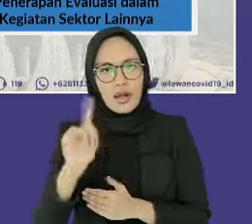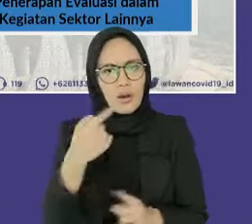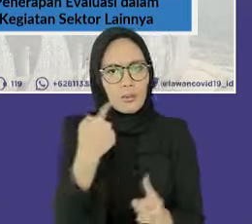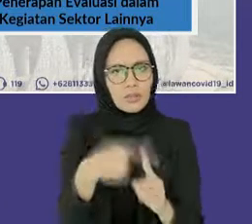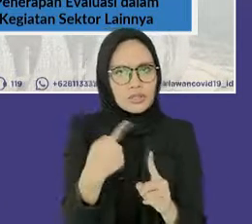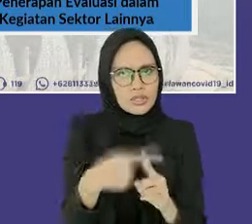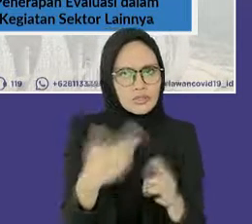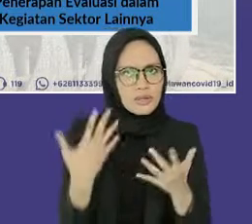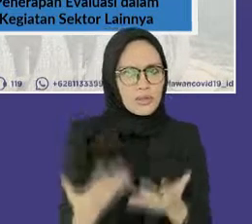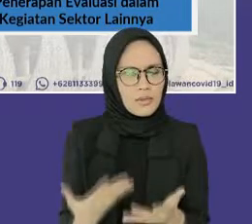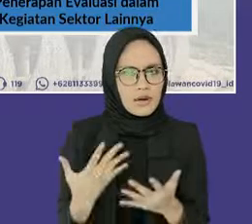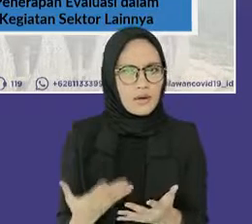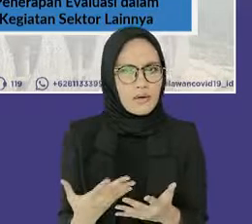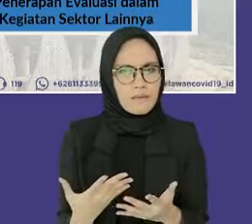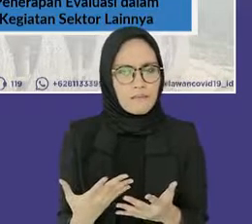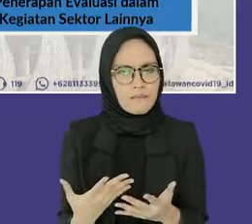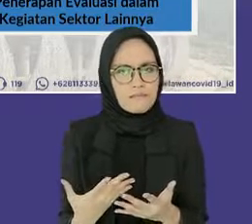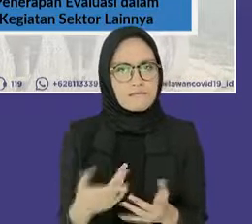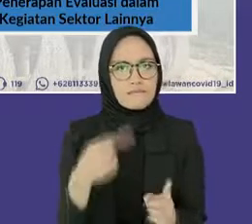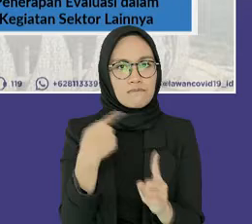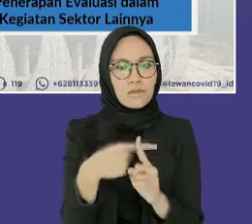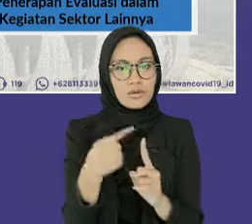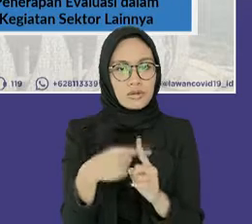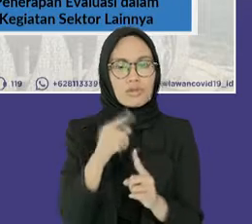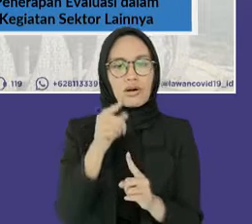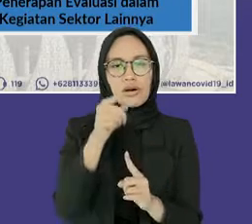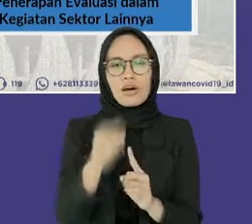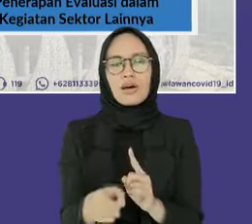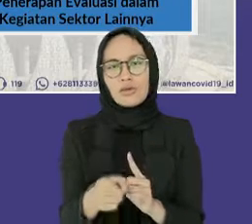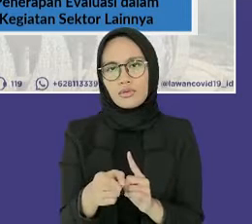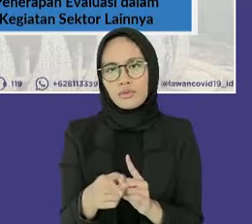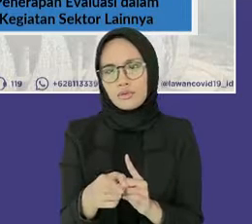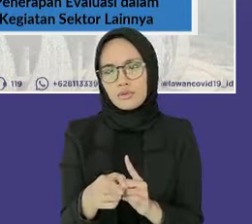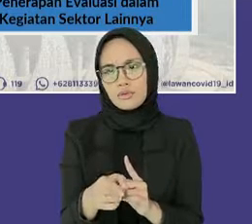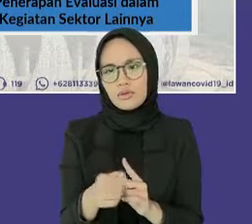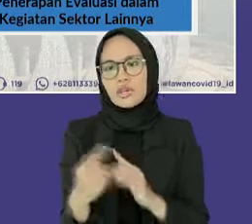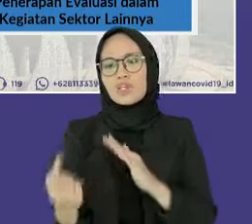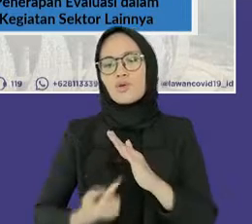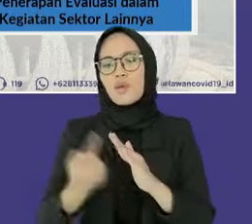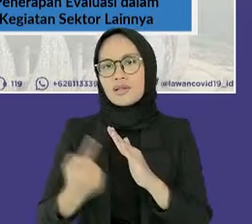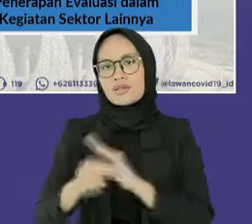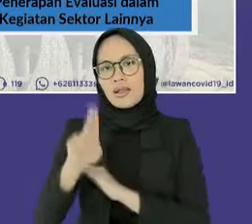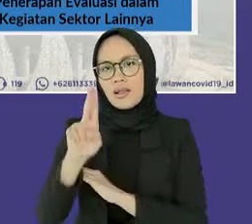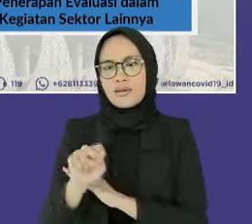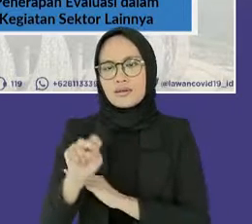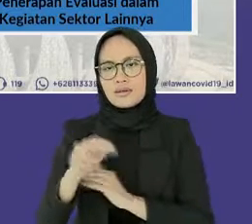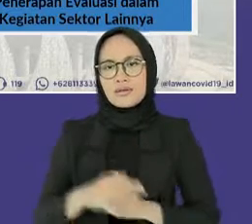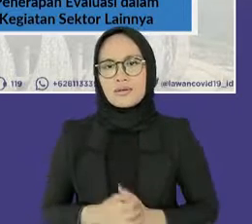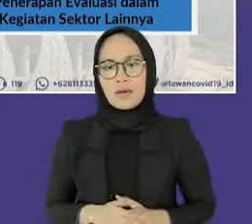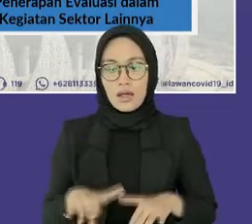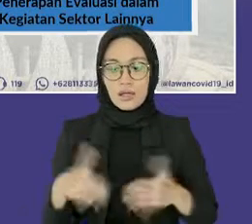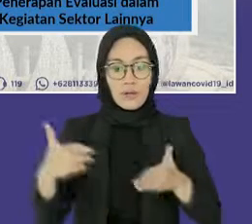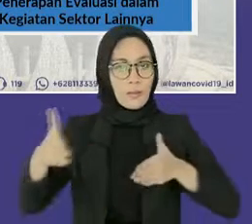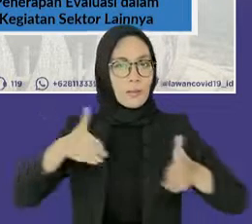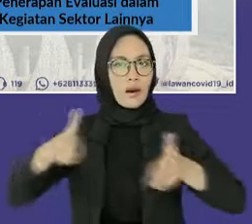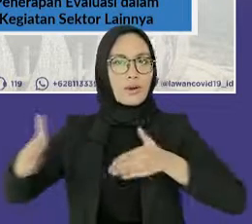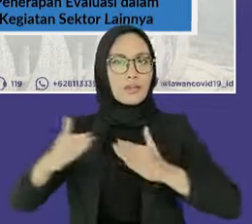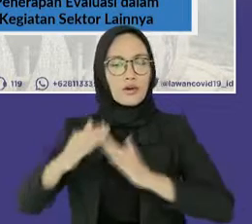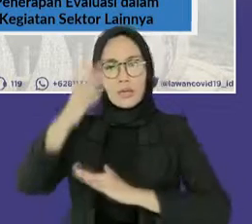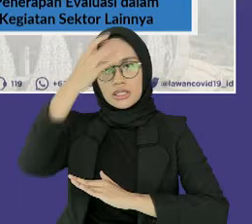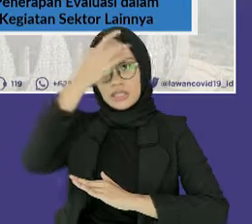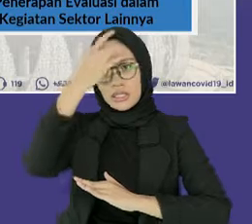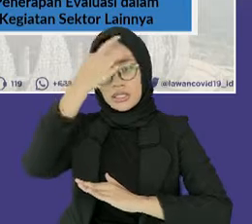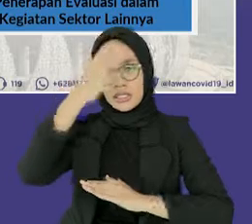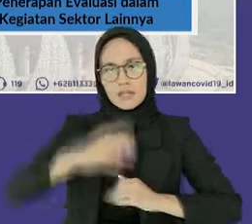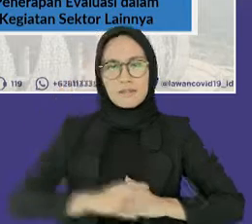ditemukan hasil positif di salah satu hasil tes, maka wajib kontingen menjalani isolasi atau perawatan di rumah sakit